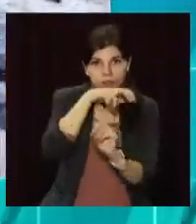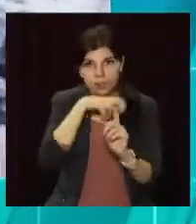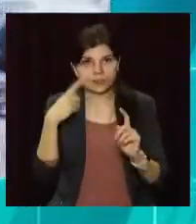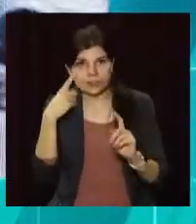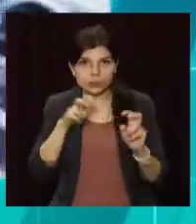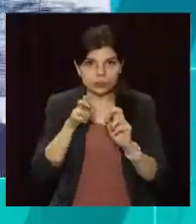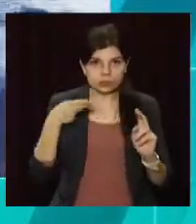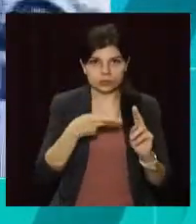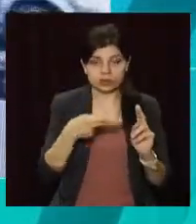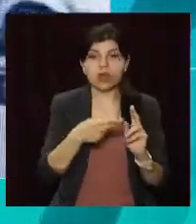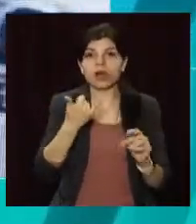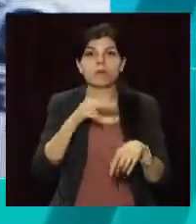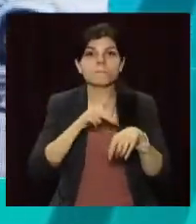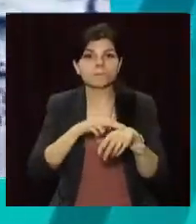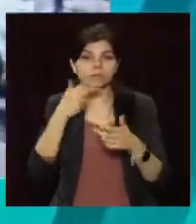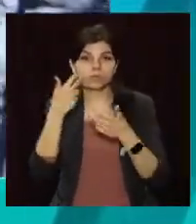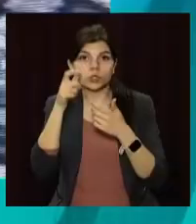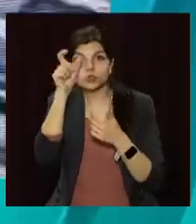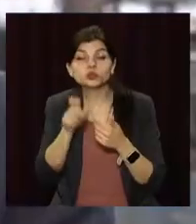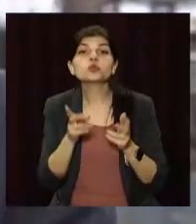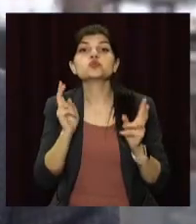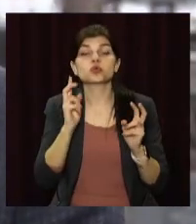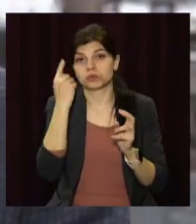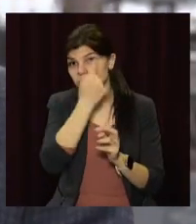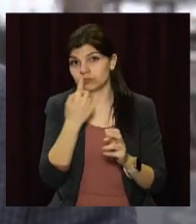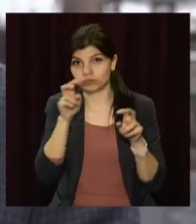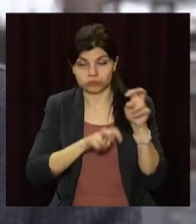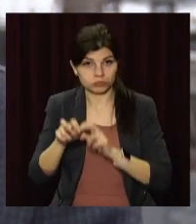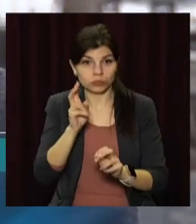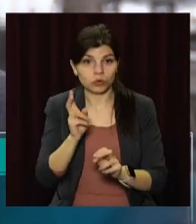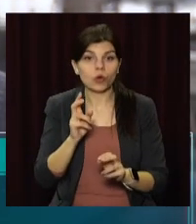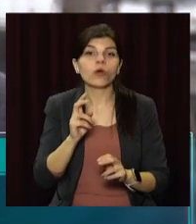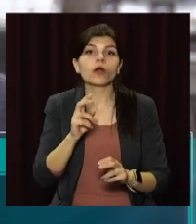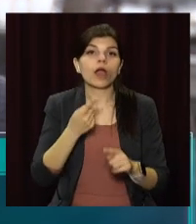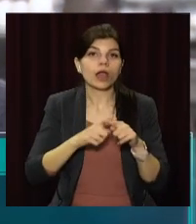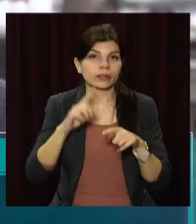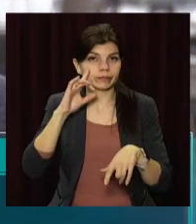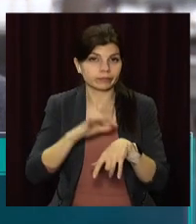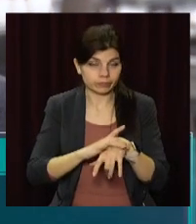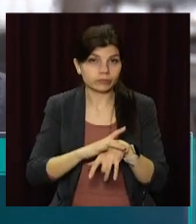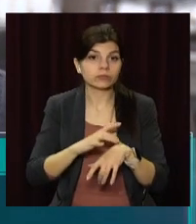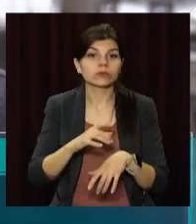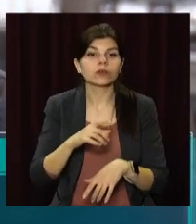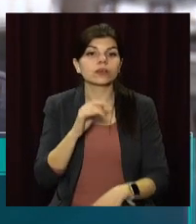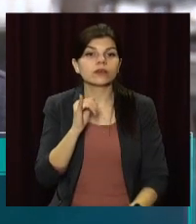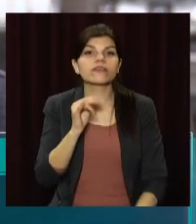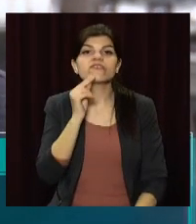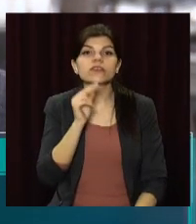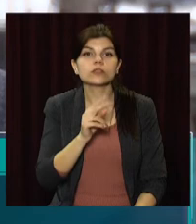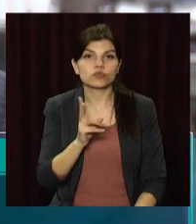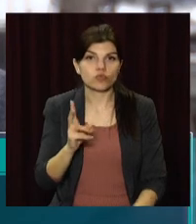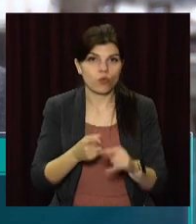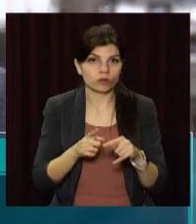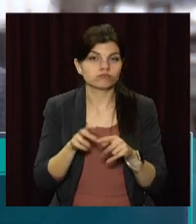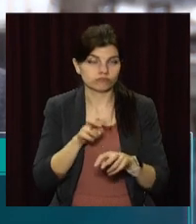машини. Правоохоронці зараз встановлюють осіб, які могли бути причетні до вказаного злочину, встановлюють свідків та очевидців цієї